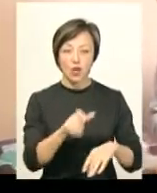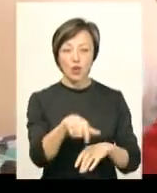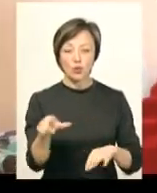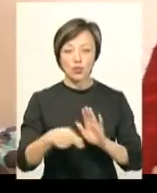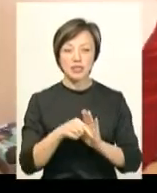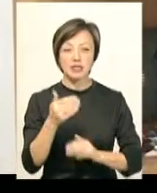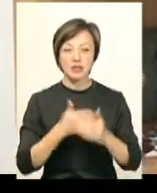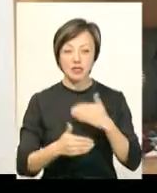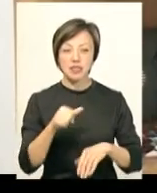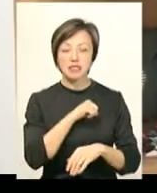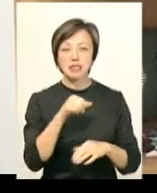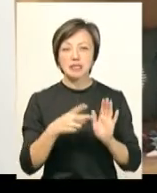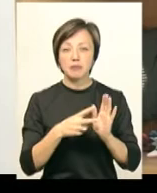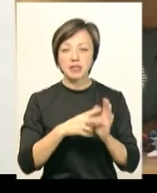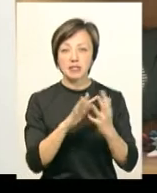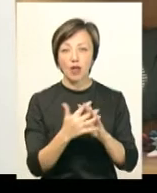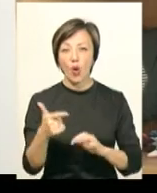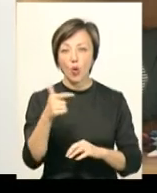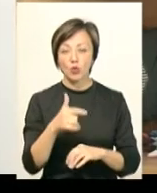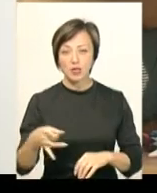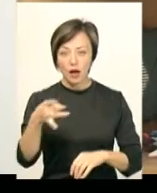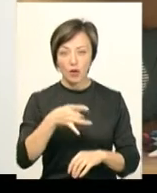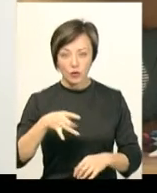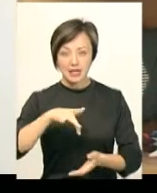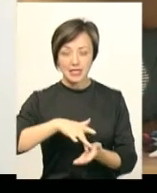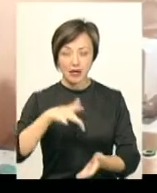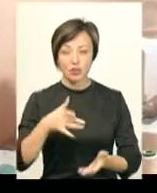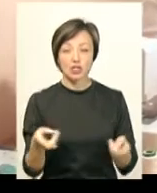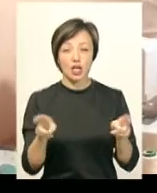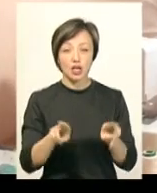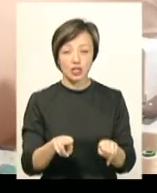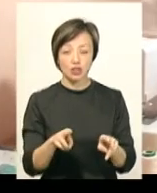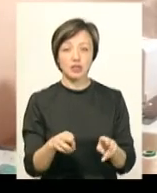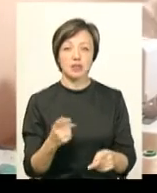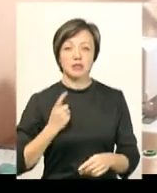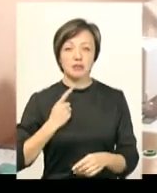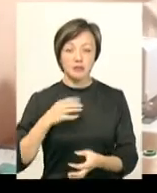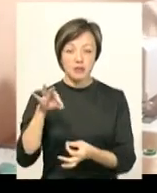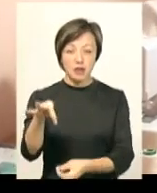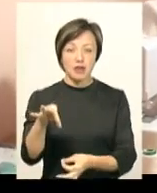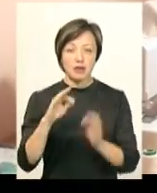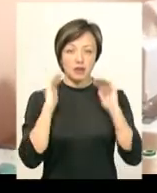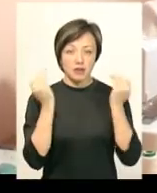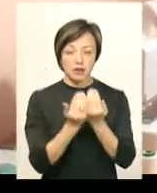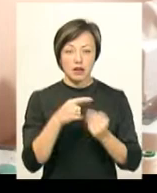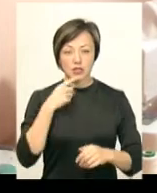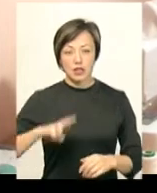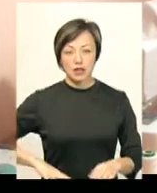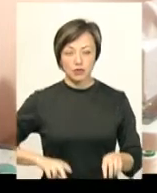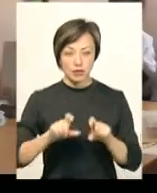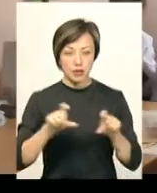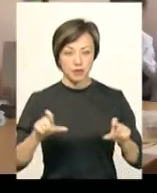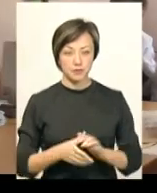люди з інвалідністю з семи сіл Городоцького району і самого райцентру залишаться сам на сам в чотирьох стінах, каже директор закладу Любов